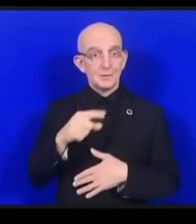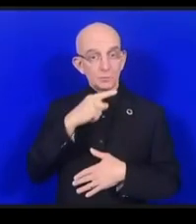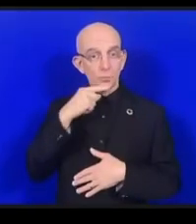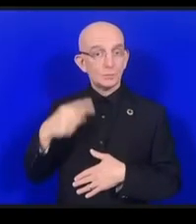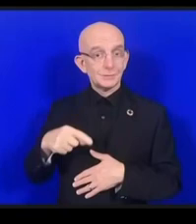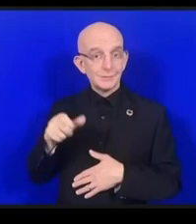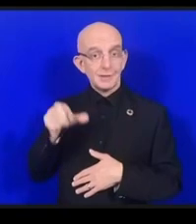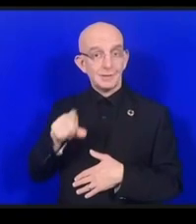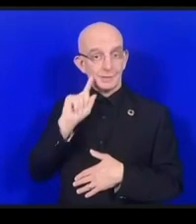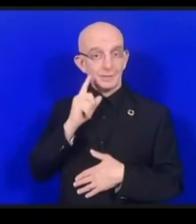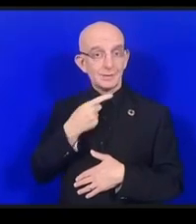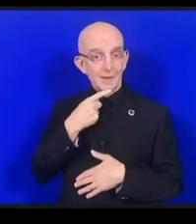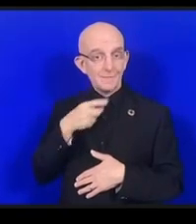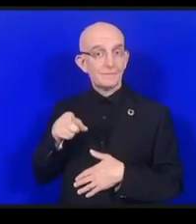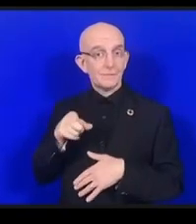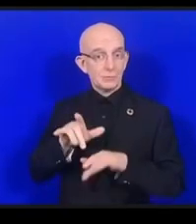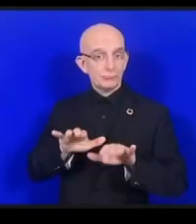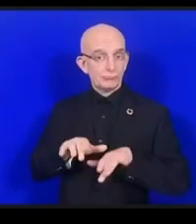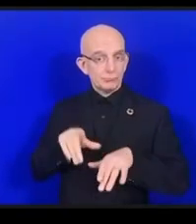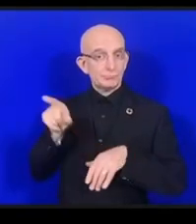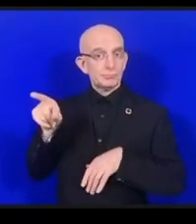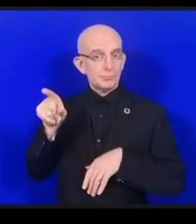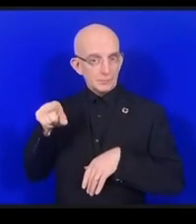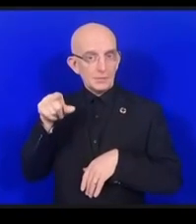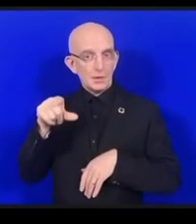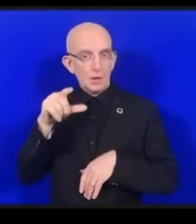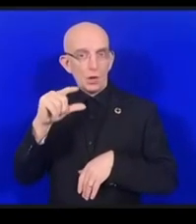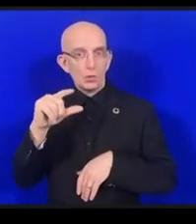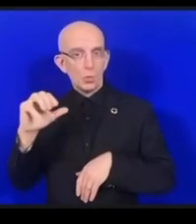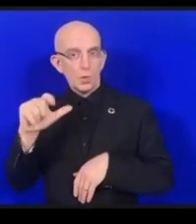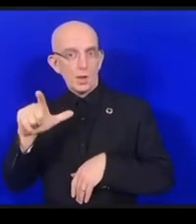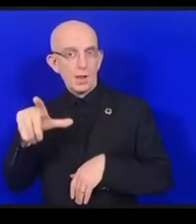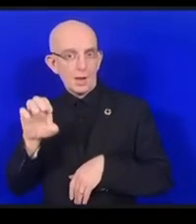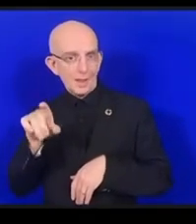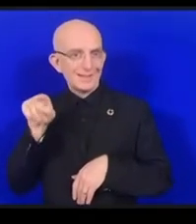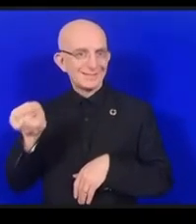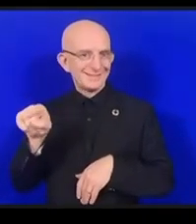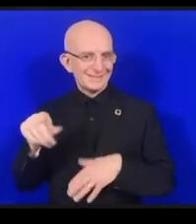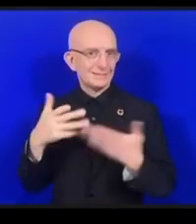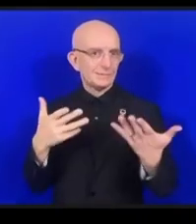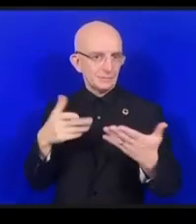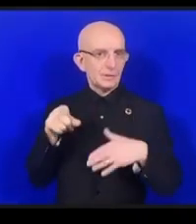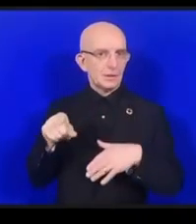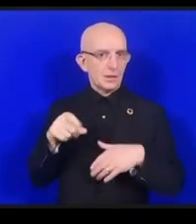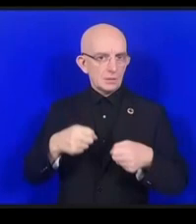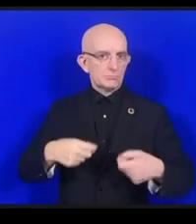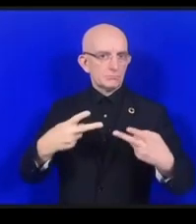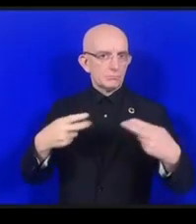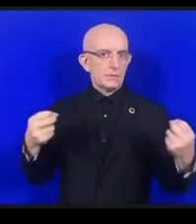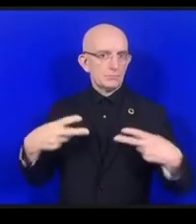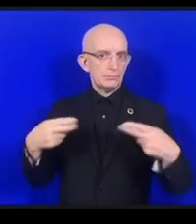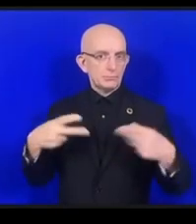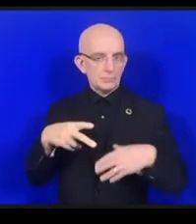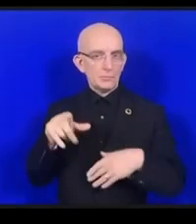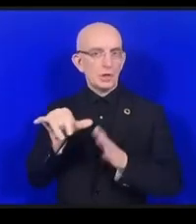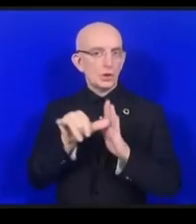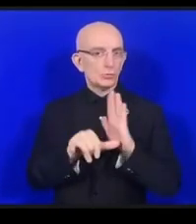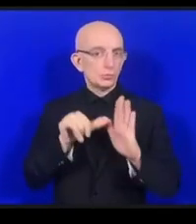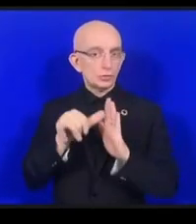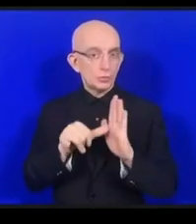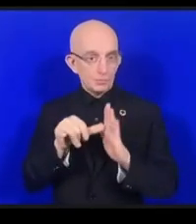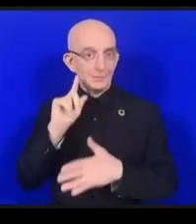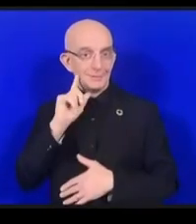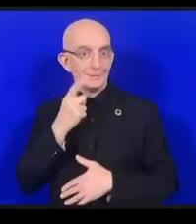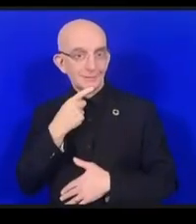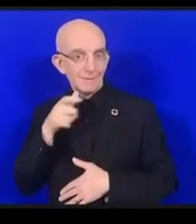ための技術というのが開催さましたですからこういった障害を持った方々の力を得てそうしてからアコモデートできるような